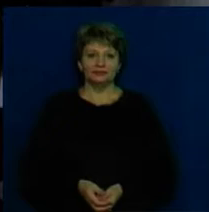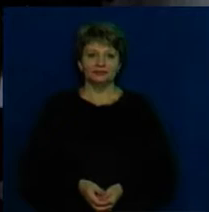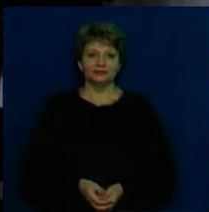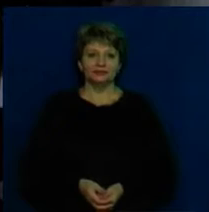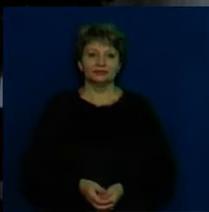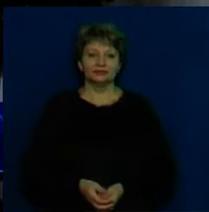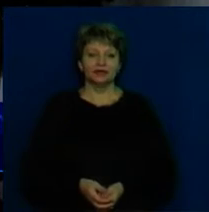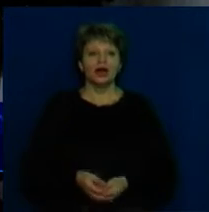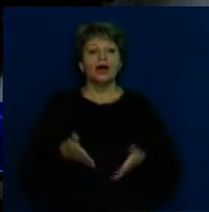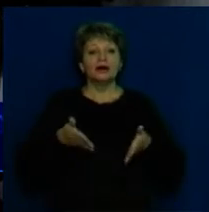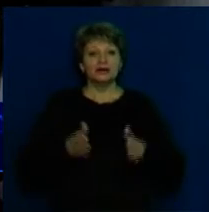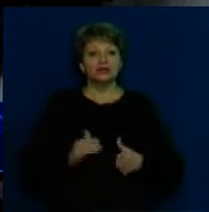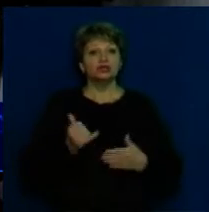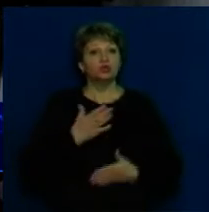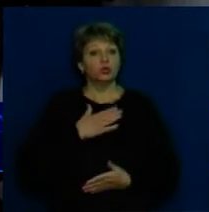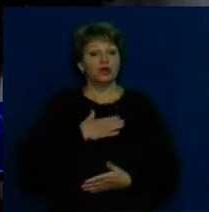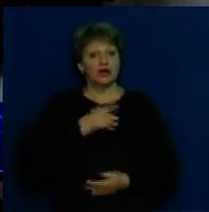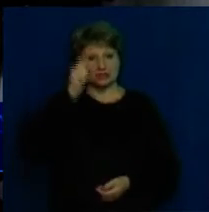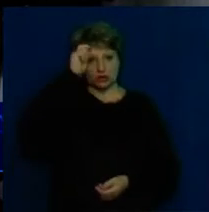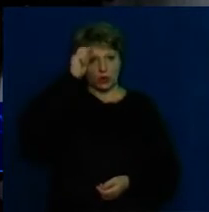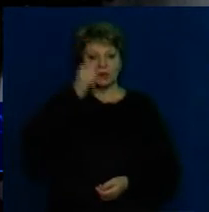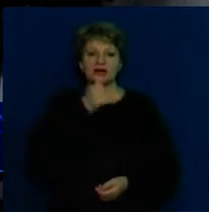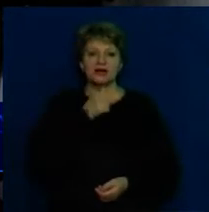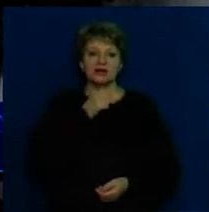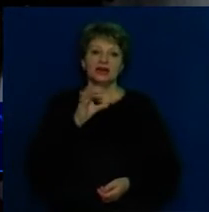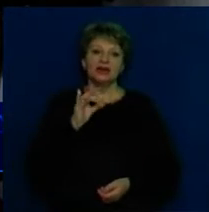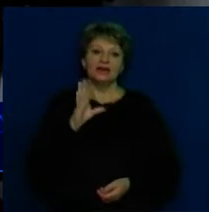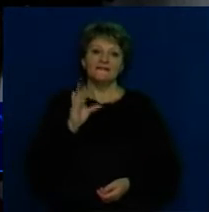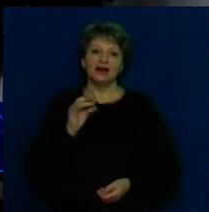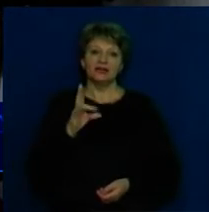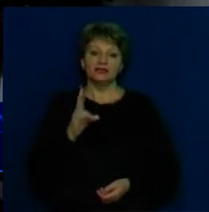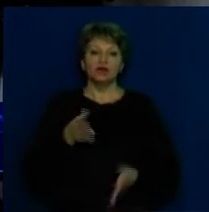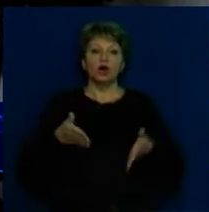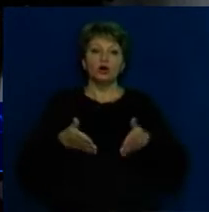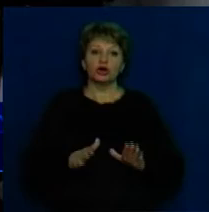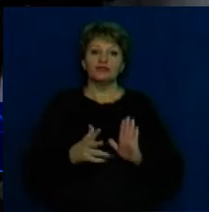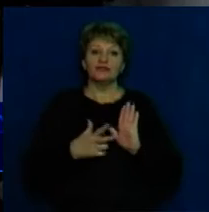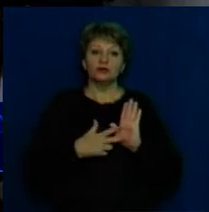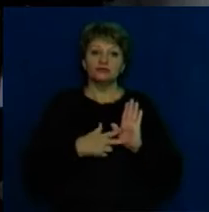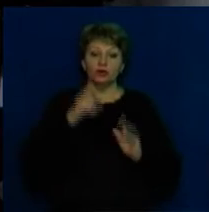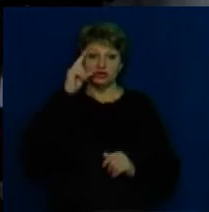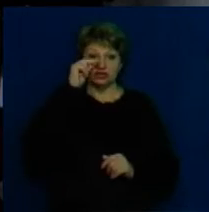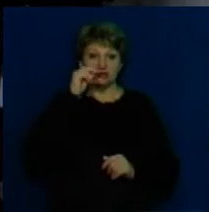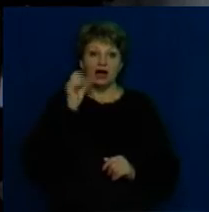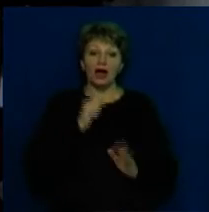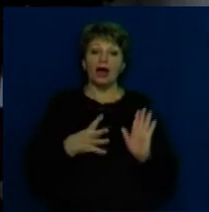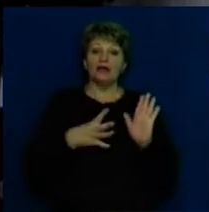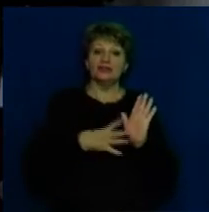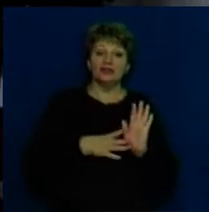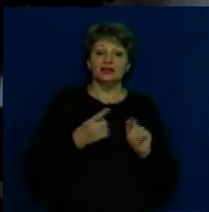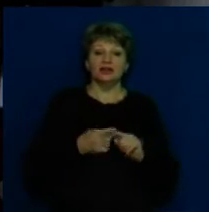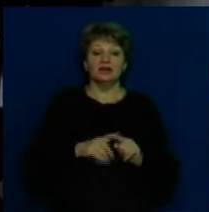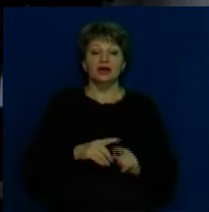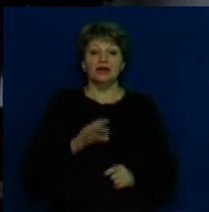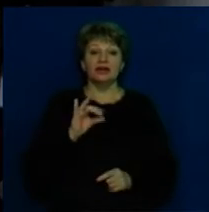Народився у нас хлопчик, вибрали Іван, так як родився 8-го числа, а 9-го – Івана Богослова.